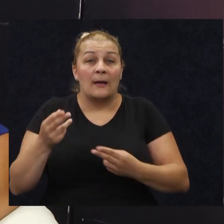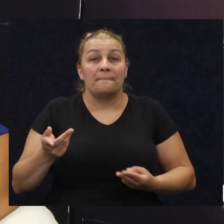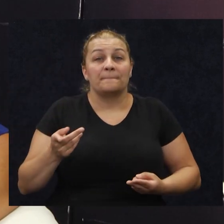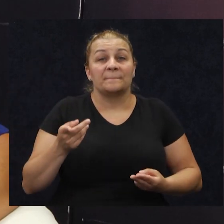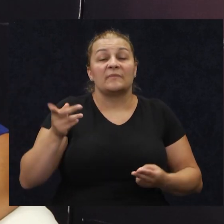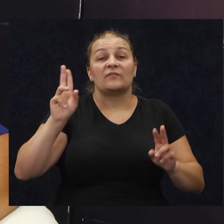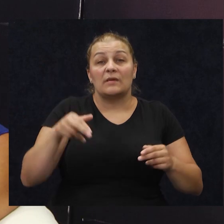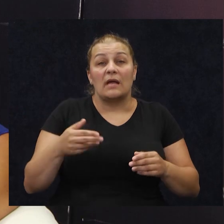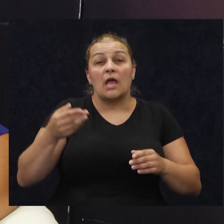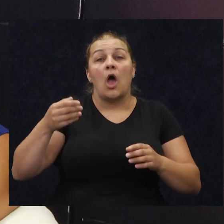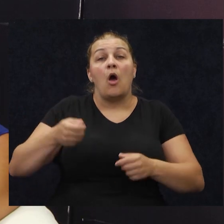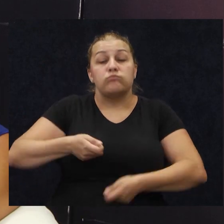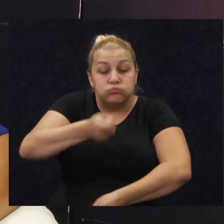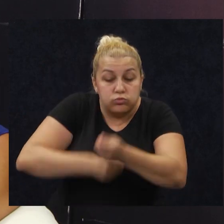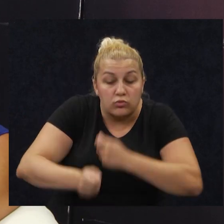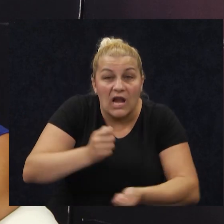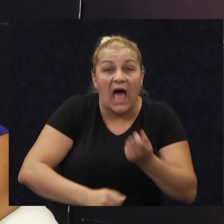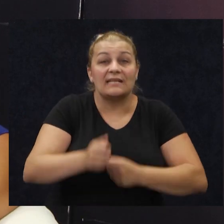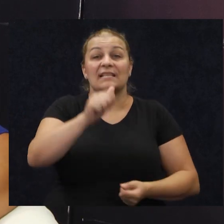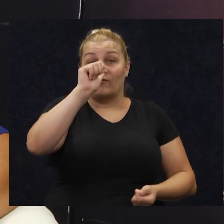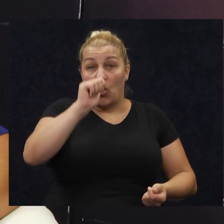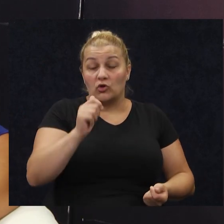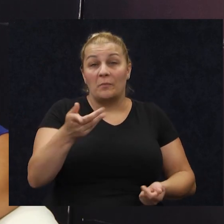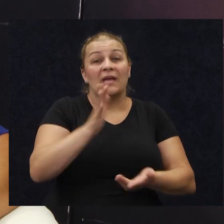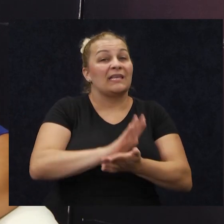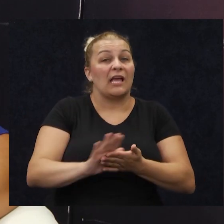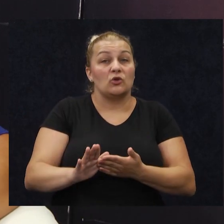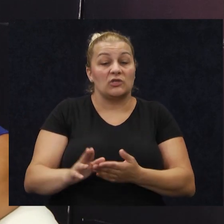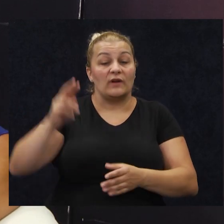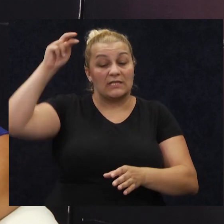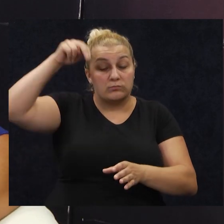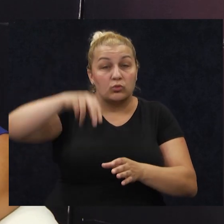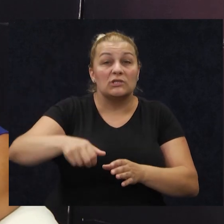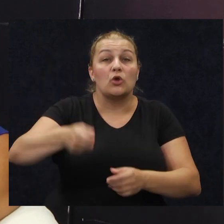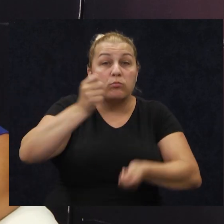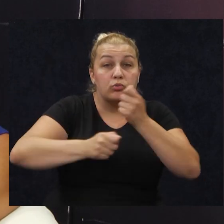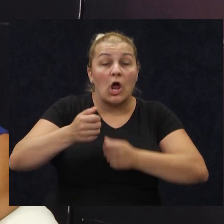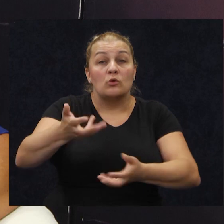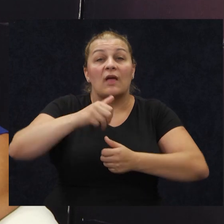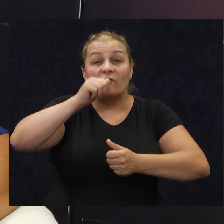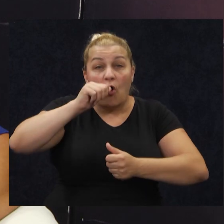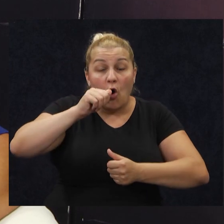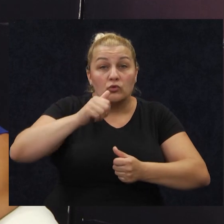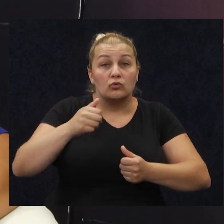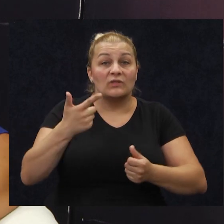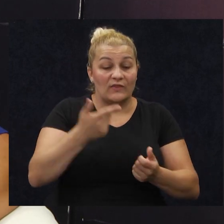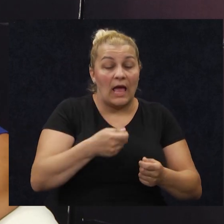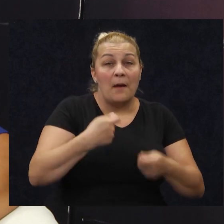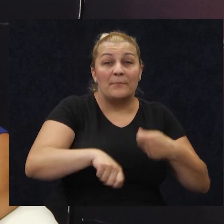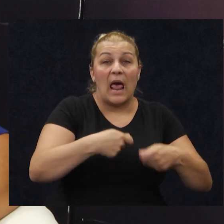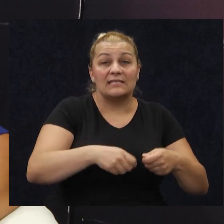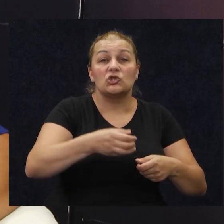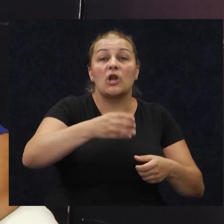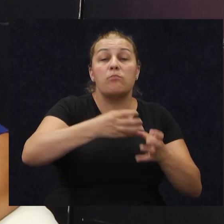imate negdje bunar s vodom i onda se jednostavno spustite do bunara, uzmete vodu, stavite u dvije plastične